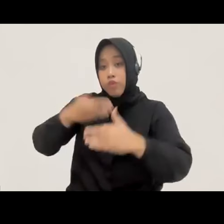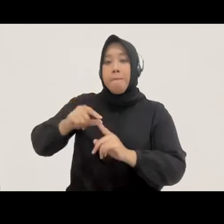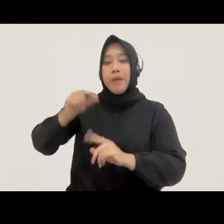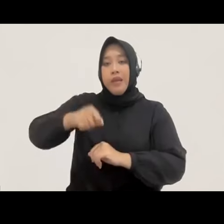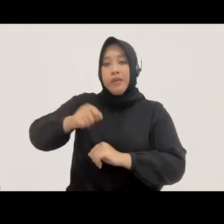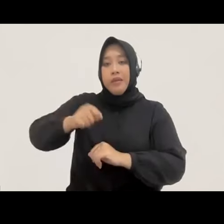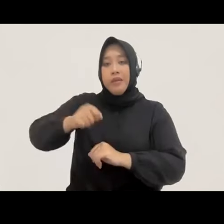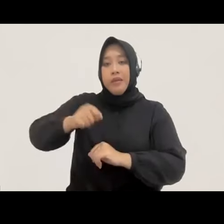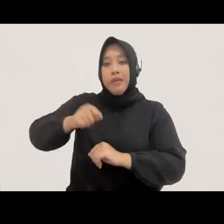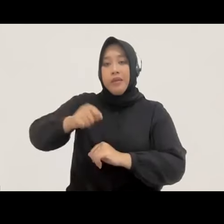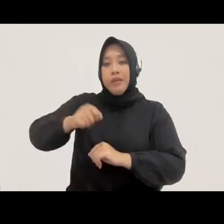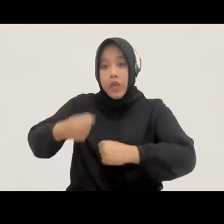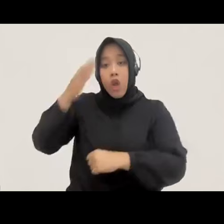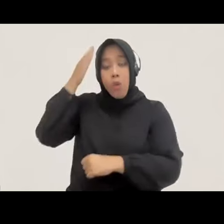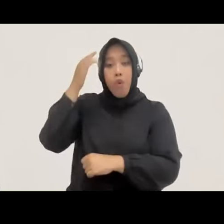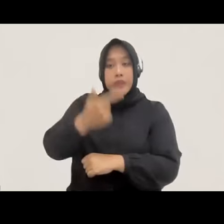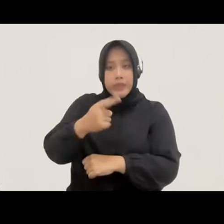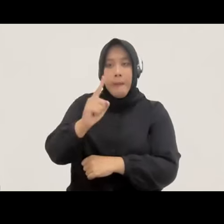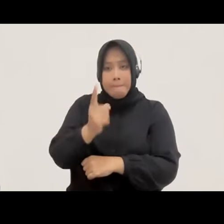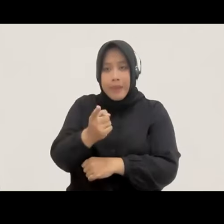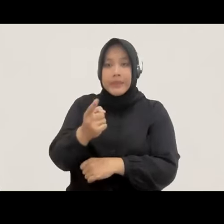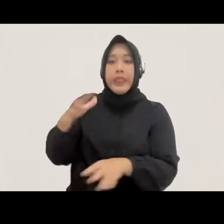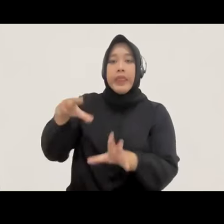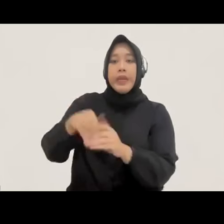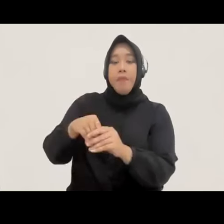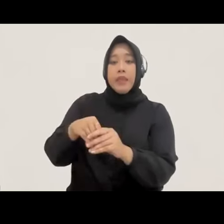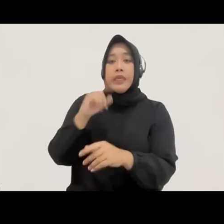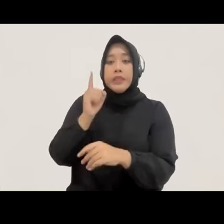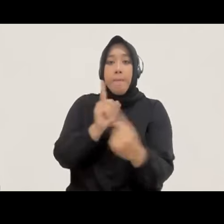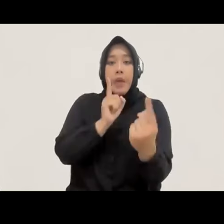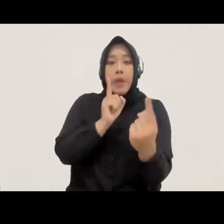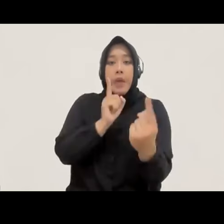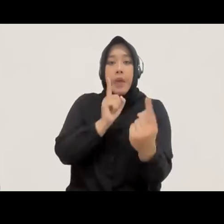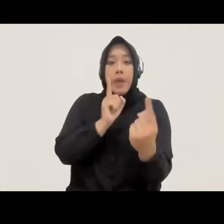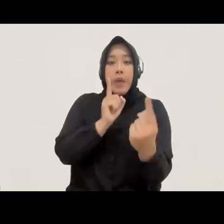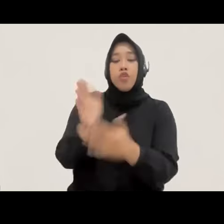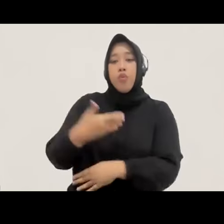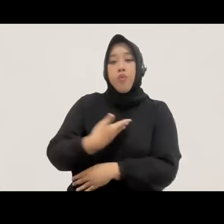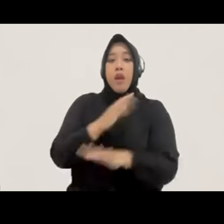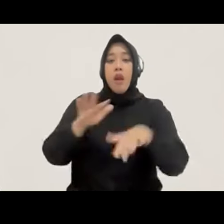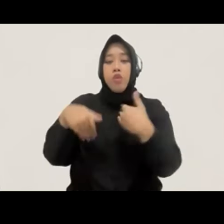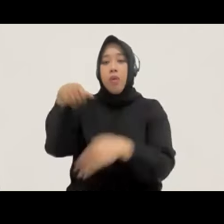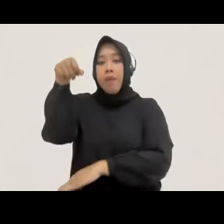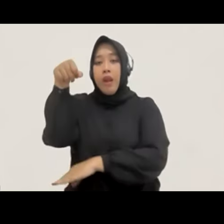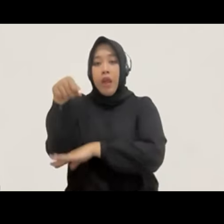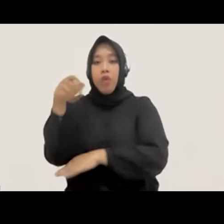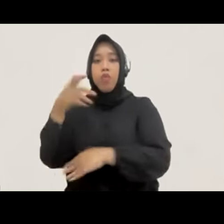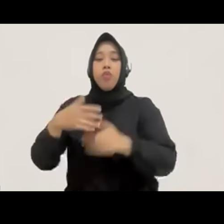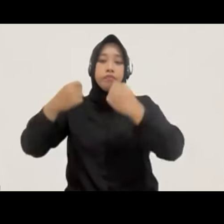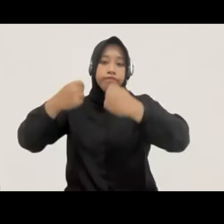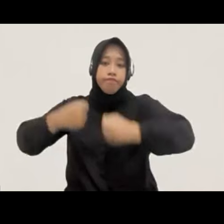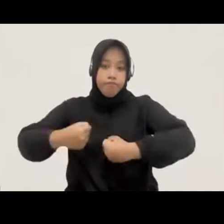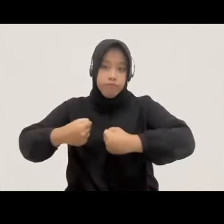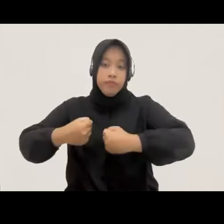pertama yang pasti terlibat, pihak pertama yang bertemu dengan korban tindak pidana, dan juga bertemu dengan pelaku tindak pidana. Sehingga dalam